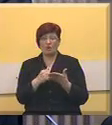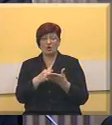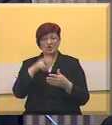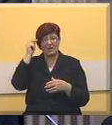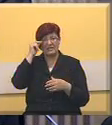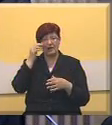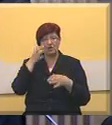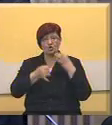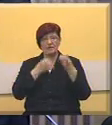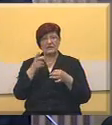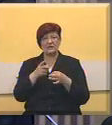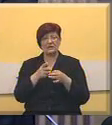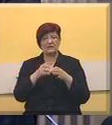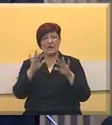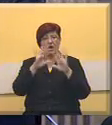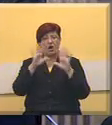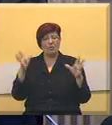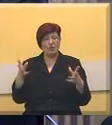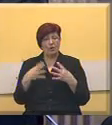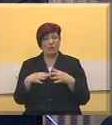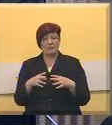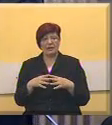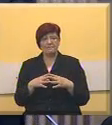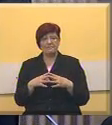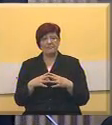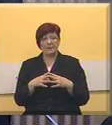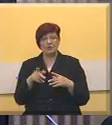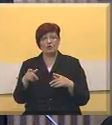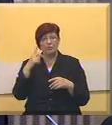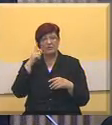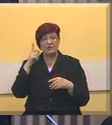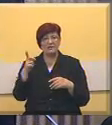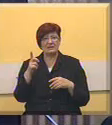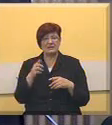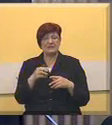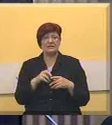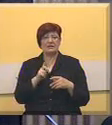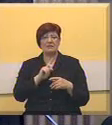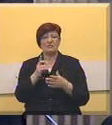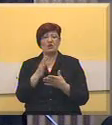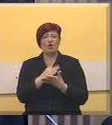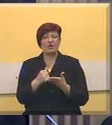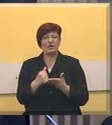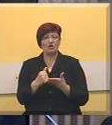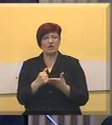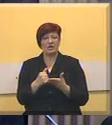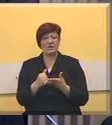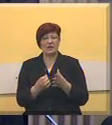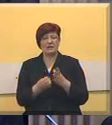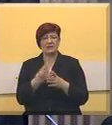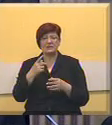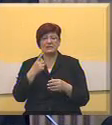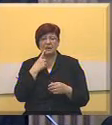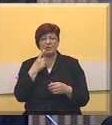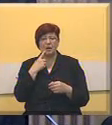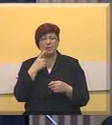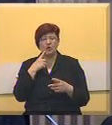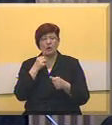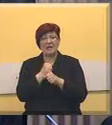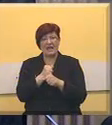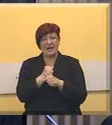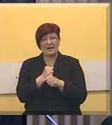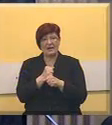-istraživačka oprema i infrastruktura. To podrazumeva neefikasno korišćenje resursa za eksperimentalne radove